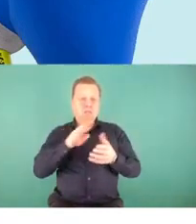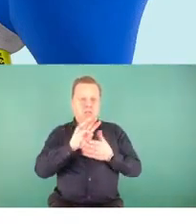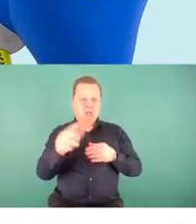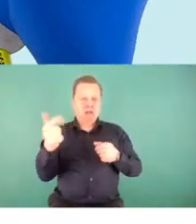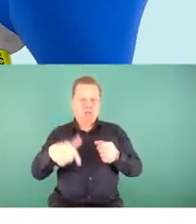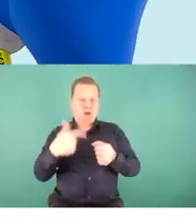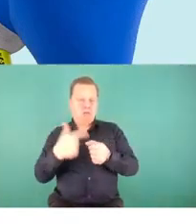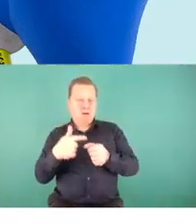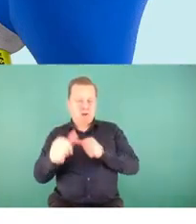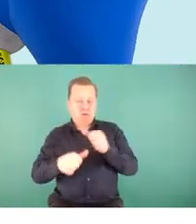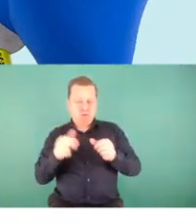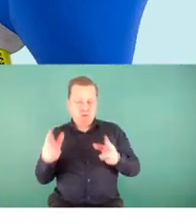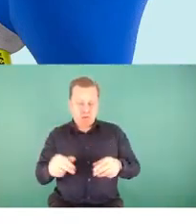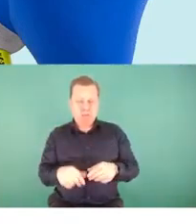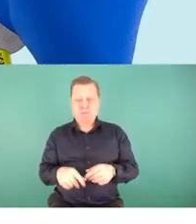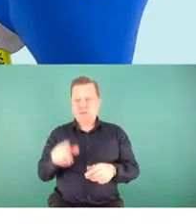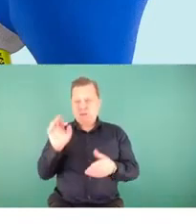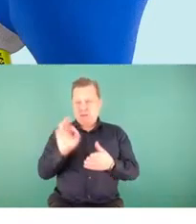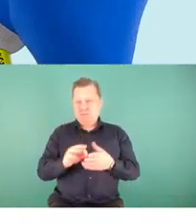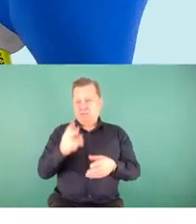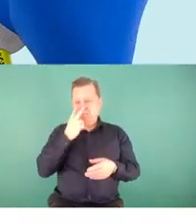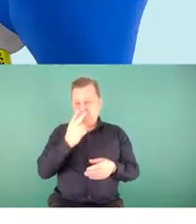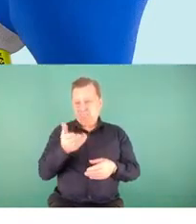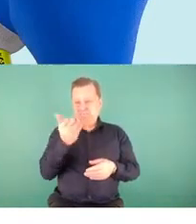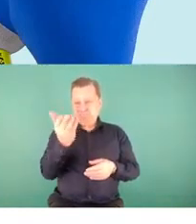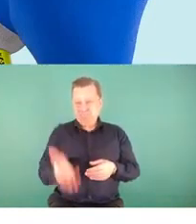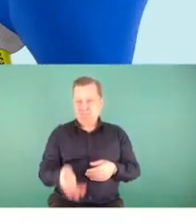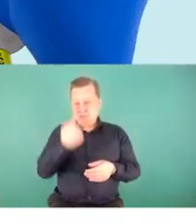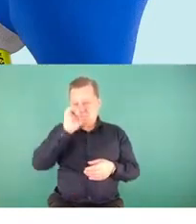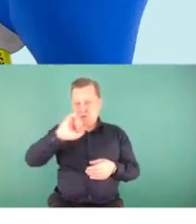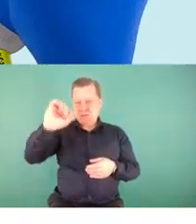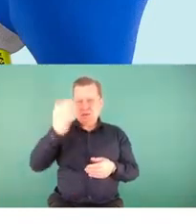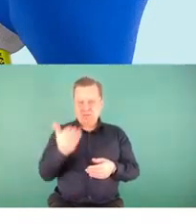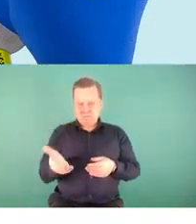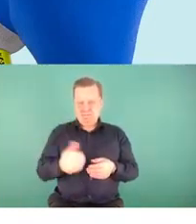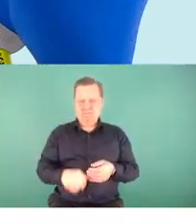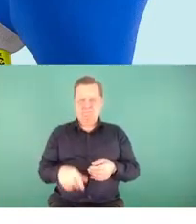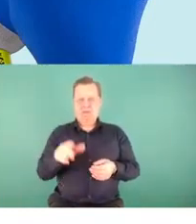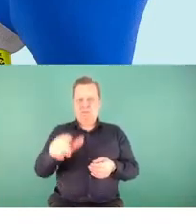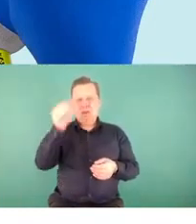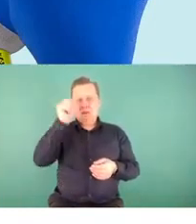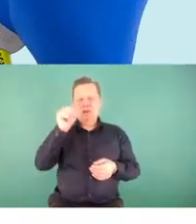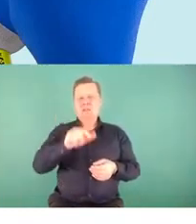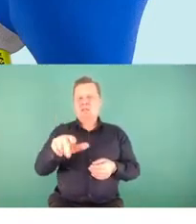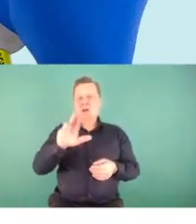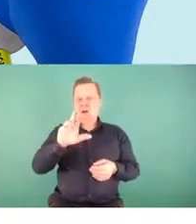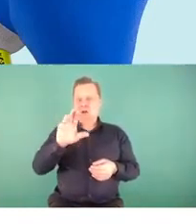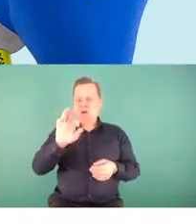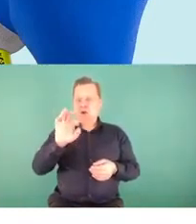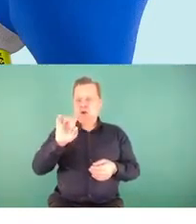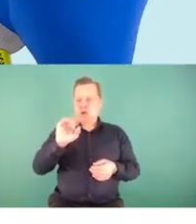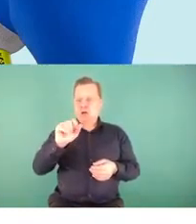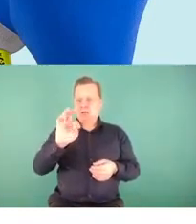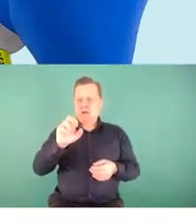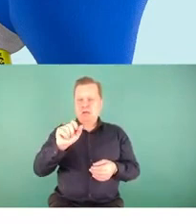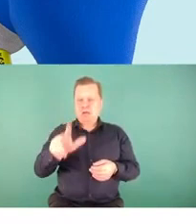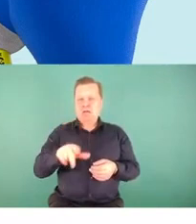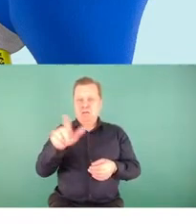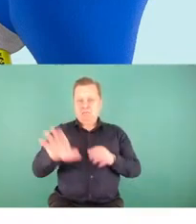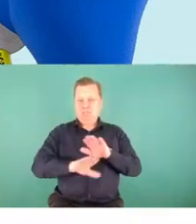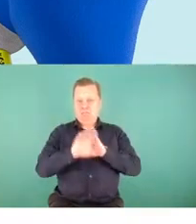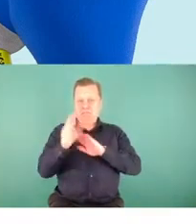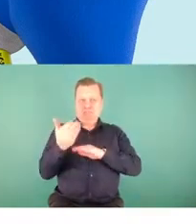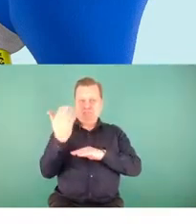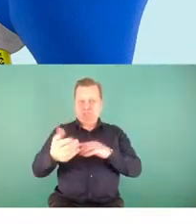Mam nadzieję, że rozpoznajecie Państwo tego sympatycznego nosorożca. To nosorożec Rogatek, który jest ambasadorem, bohaterem tej